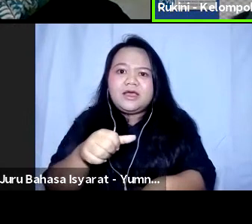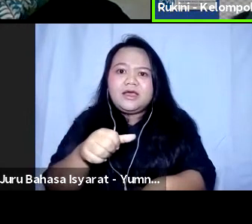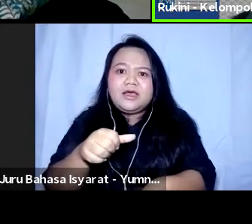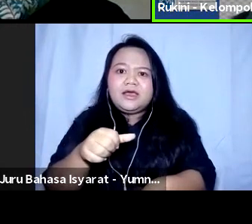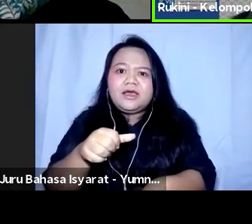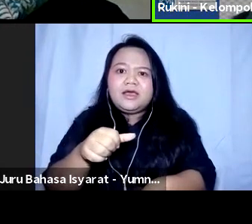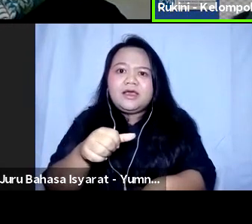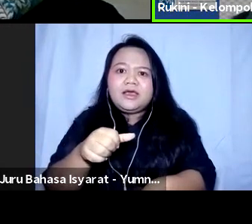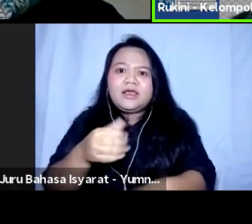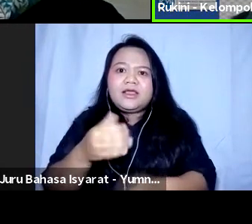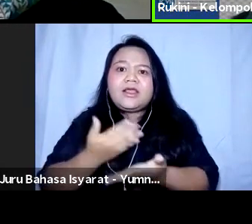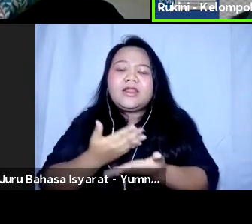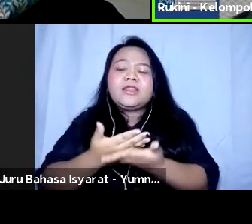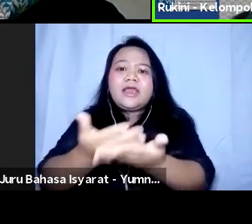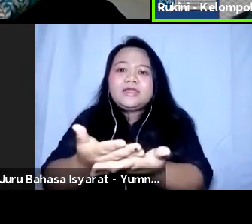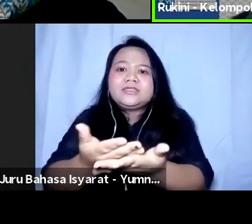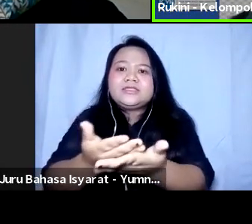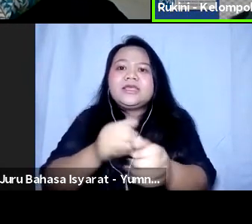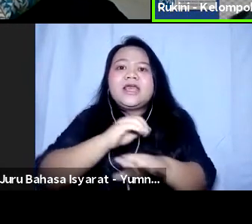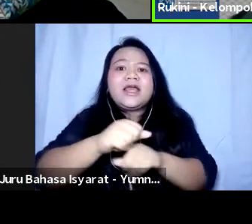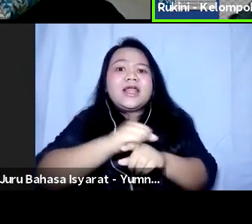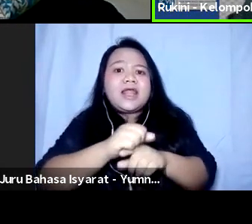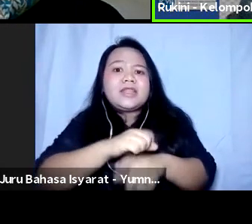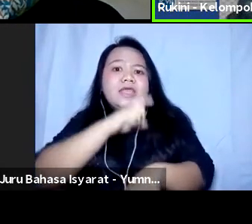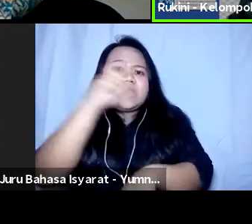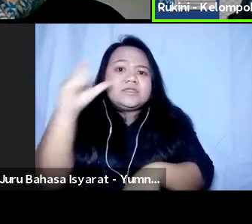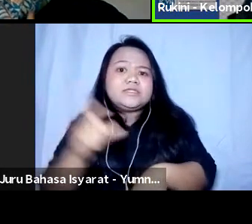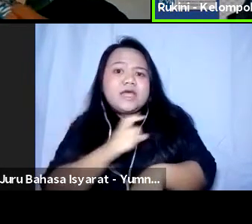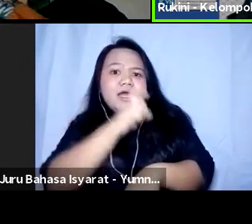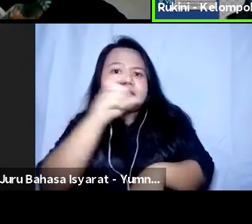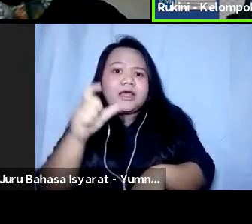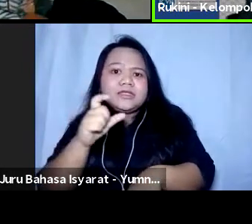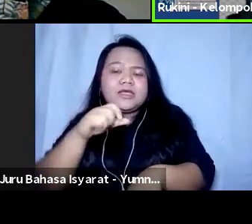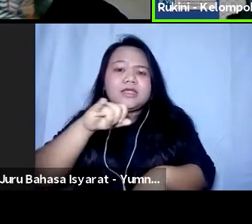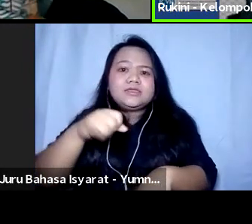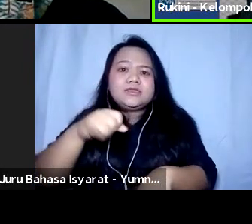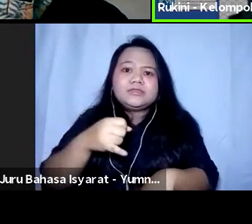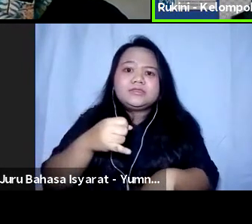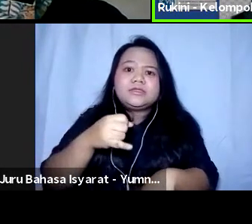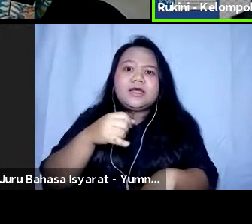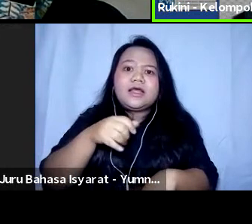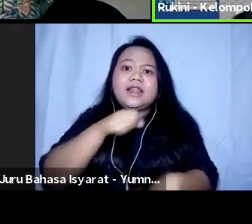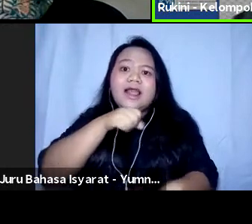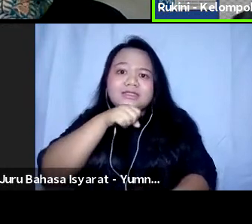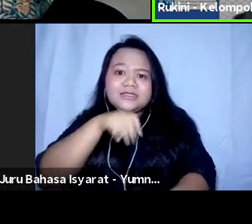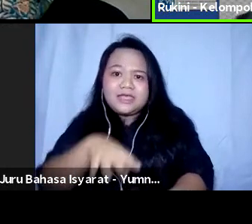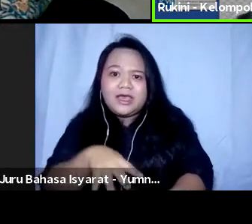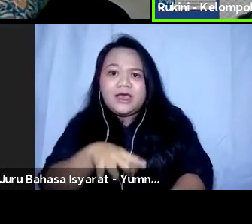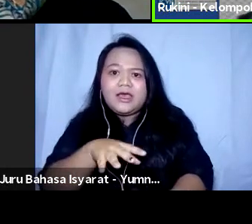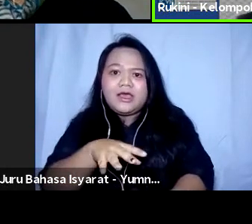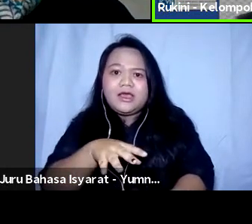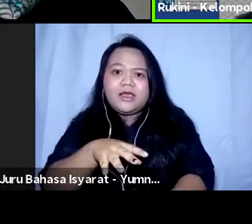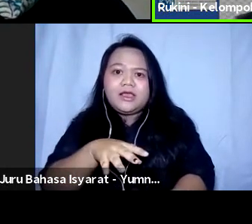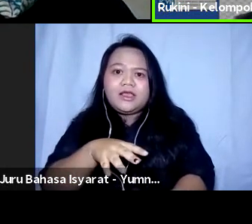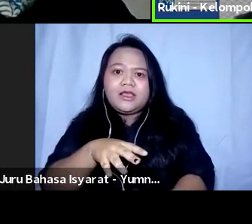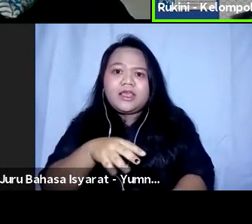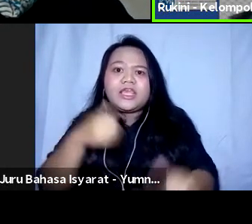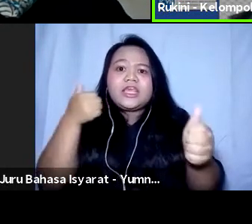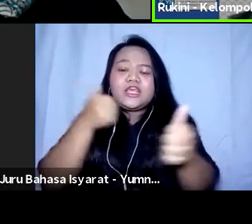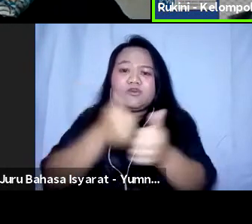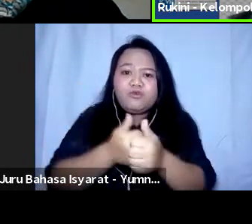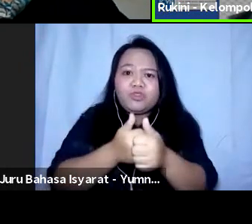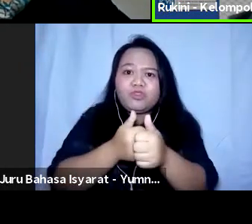beri latihan bagaimana cara kita sebagai lansia untuk mengikuti